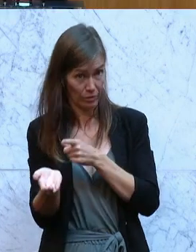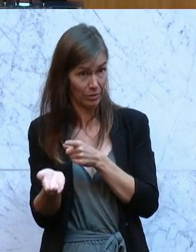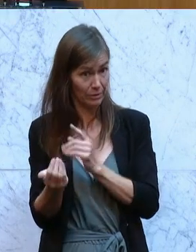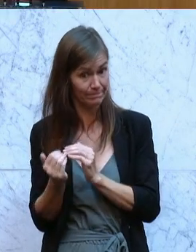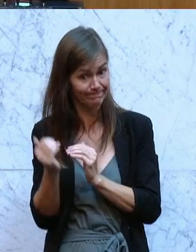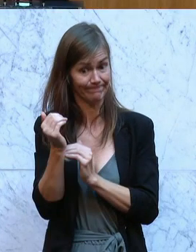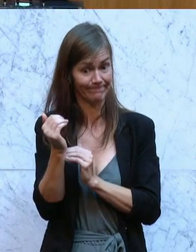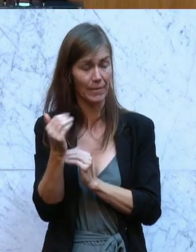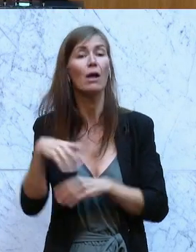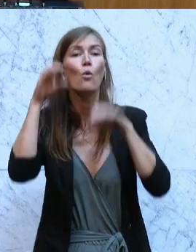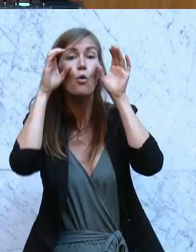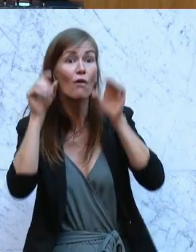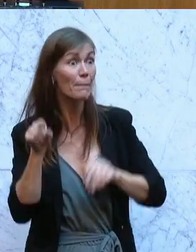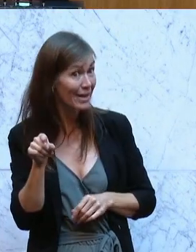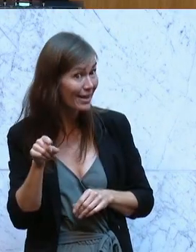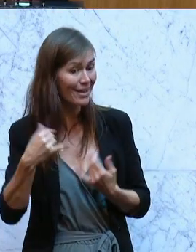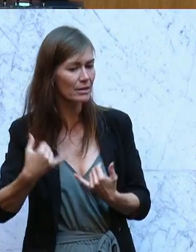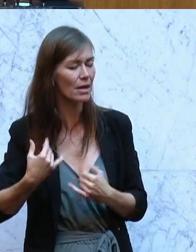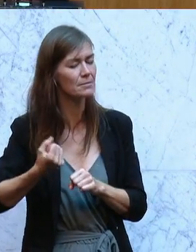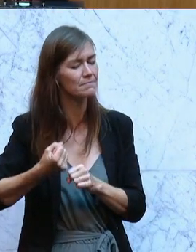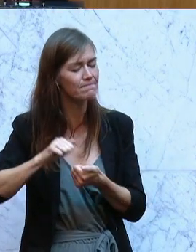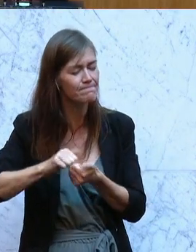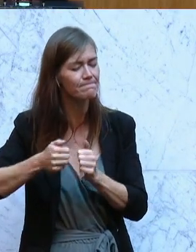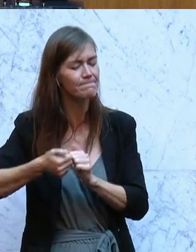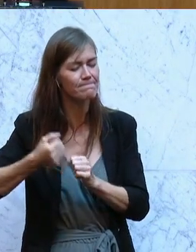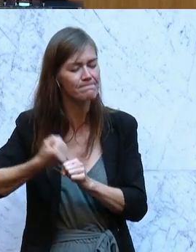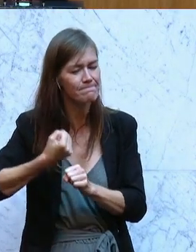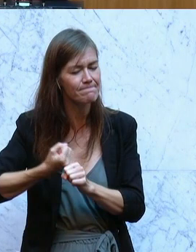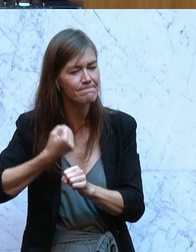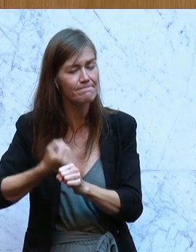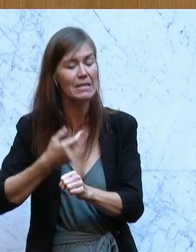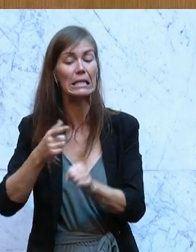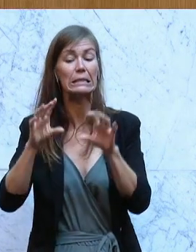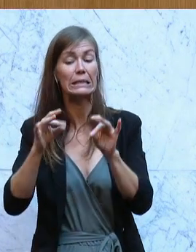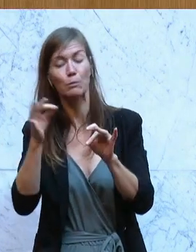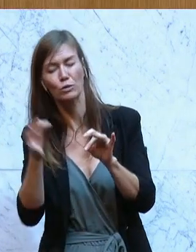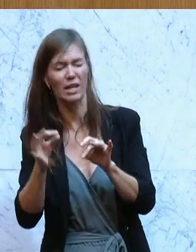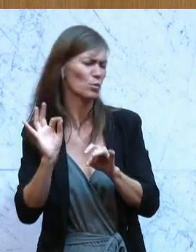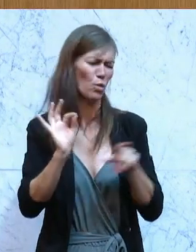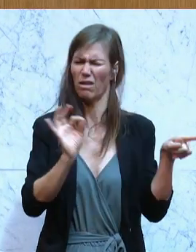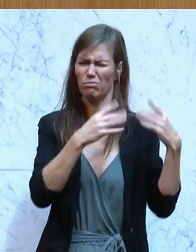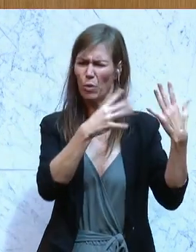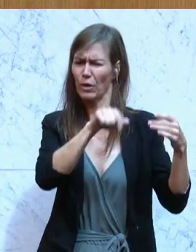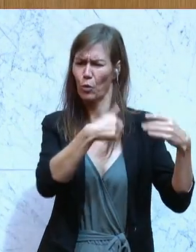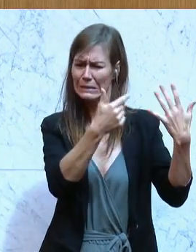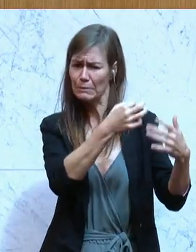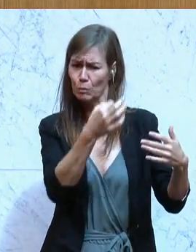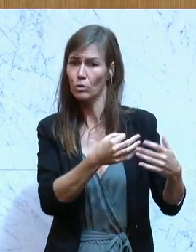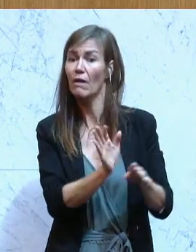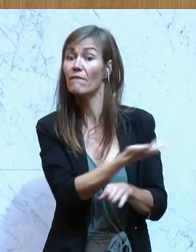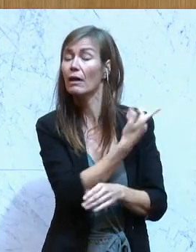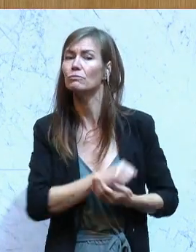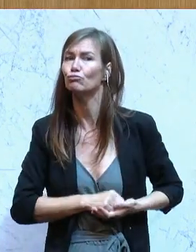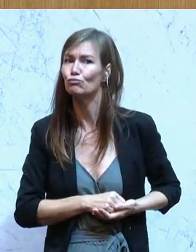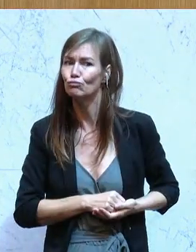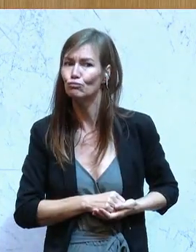arbeitet jetzt daran, dass man diese Benchmark von 10 Prozent oder 9,7 Prozent ersetzt durch